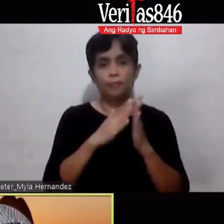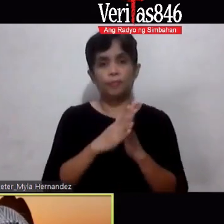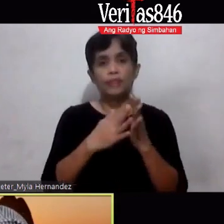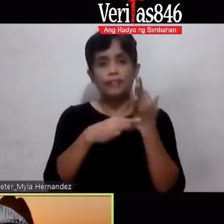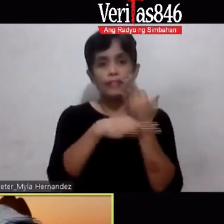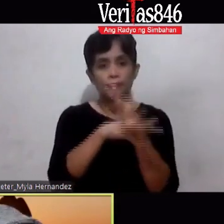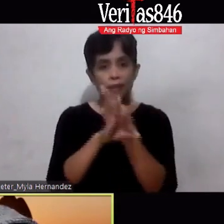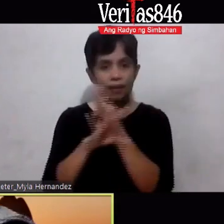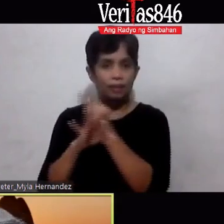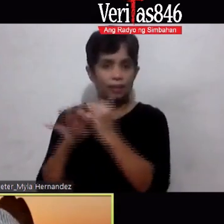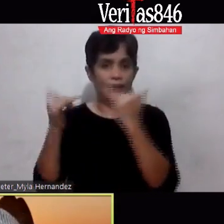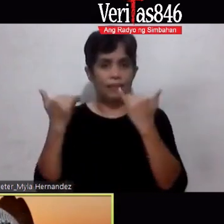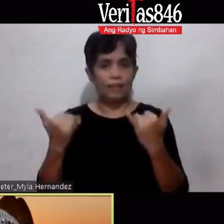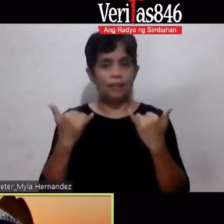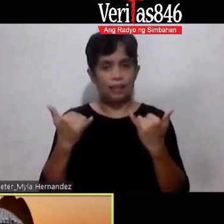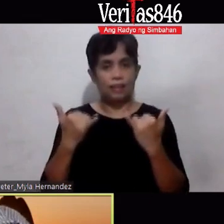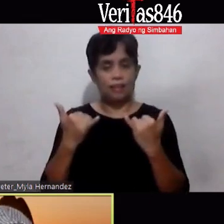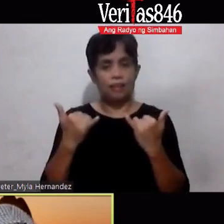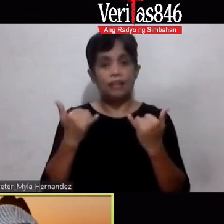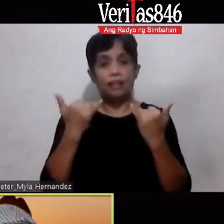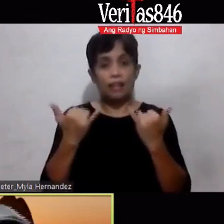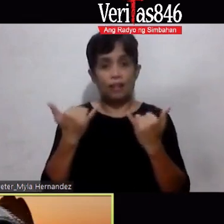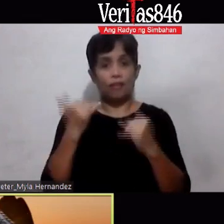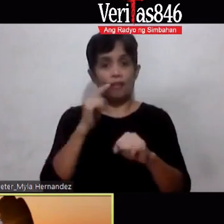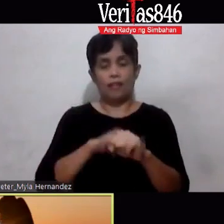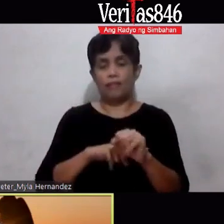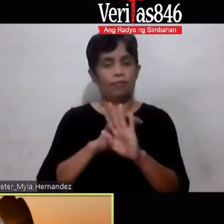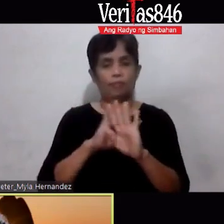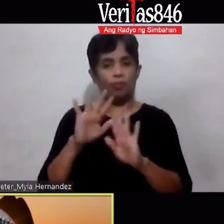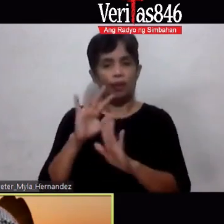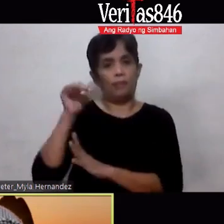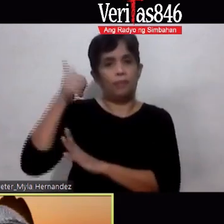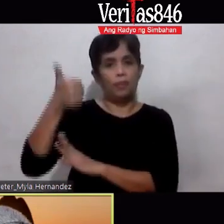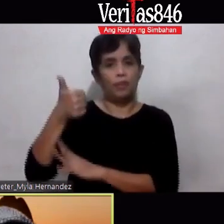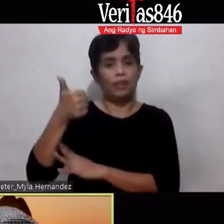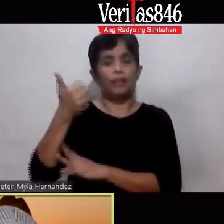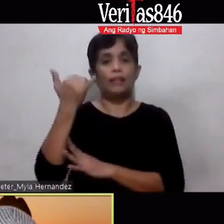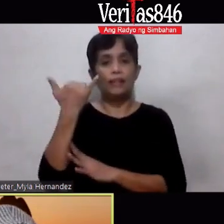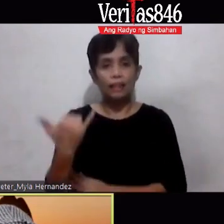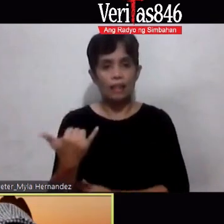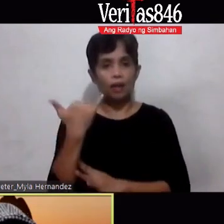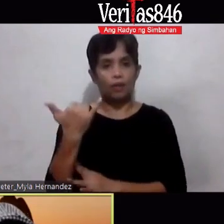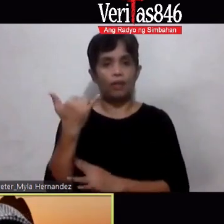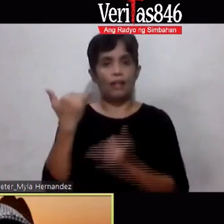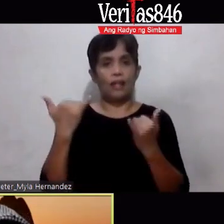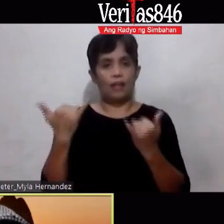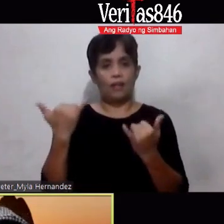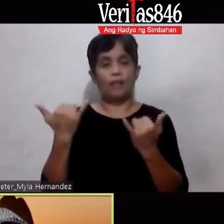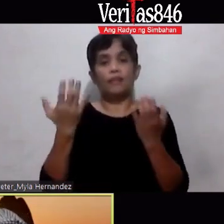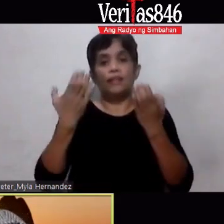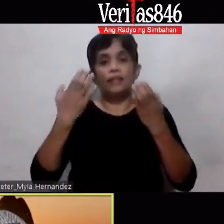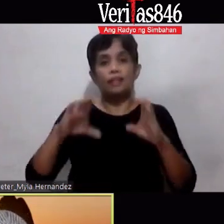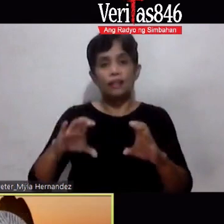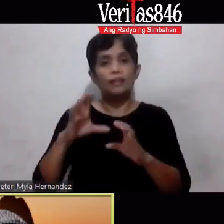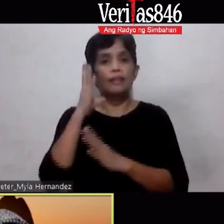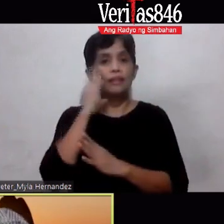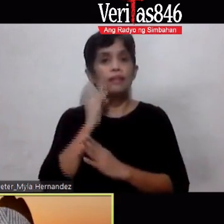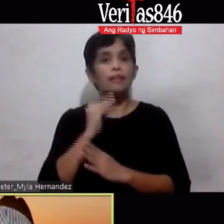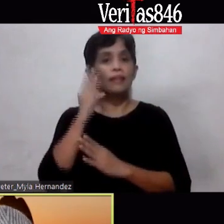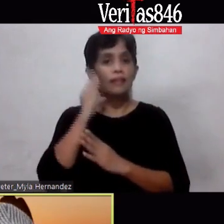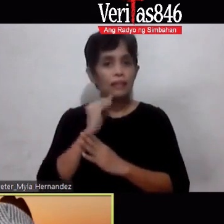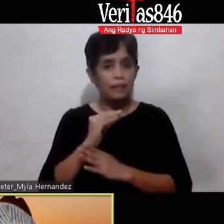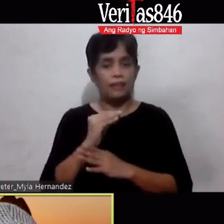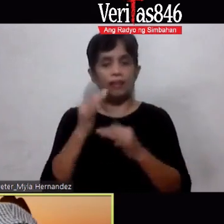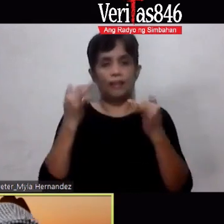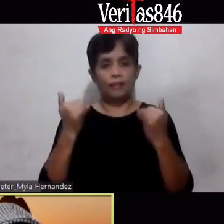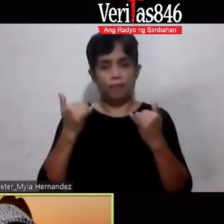na po yung panahon Magpuin bukas Mahirap kung pagbubukasin pa natin yan Ngayon na po May pagkakataon tayo Naranasan po natin yun At